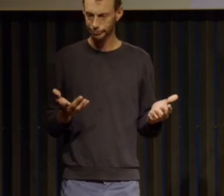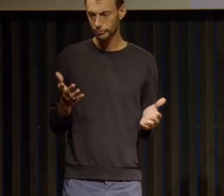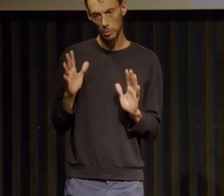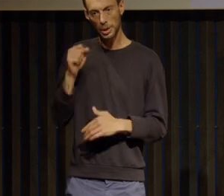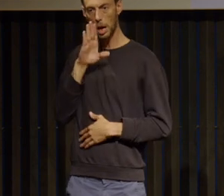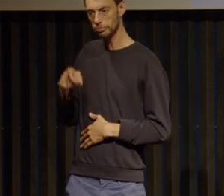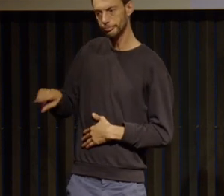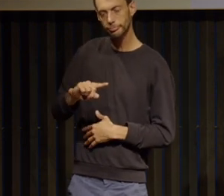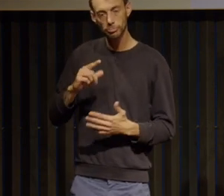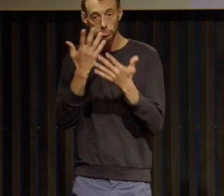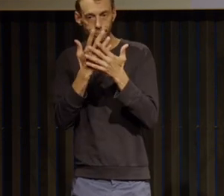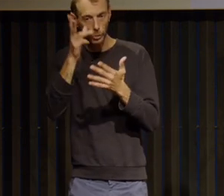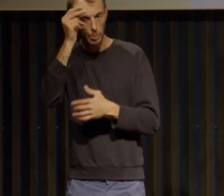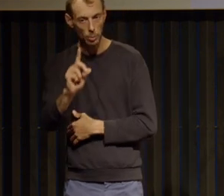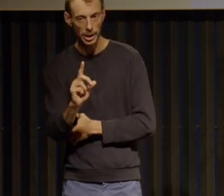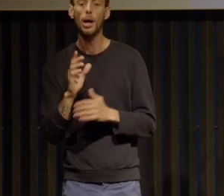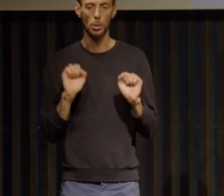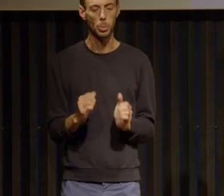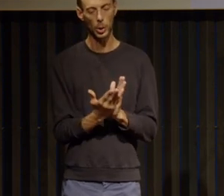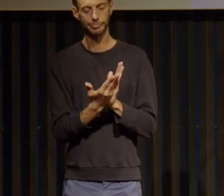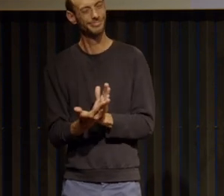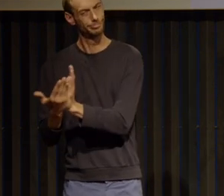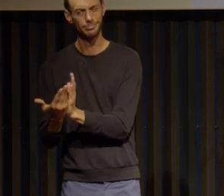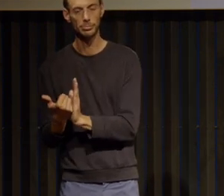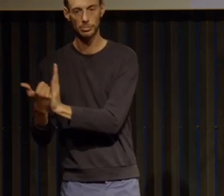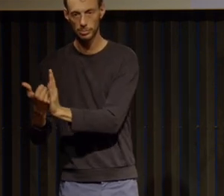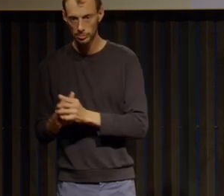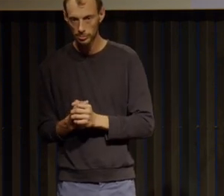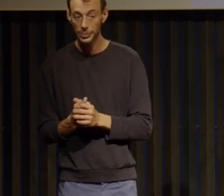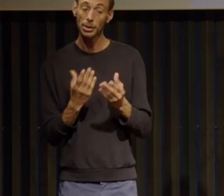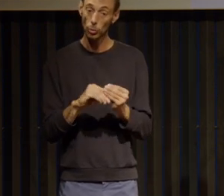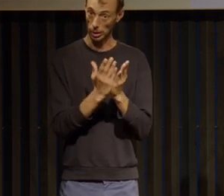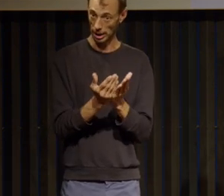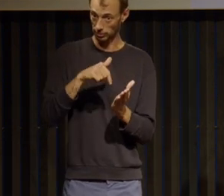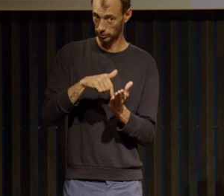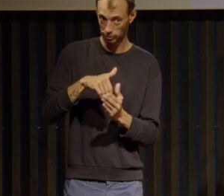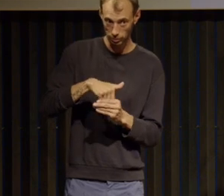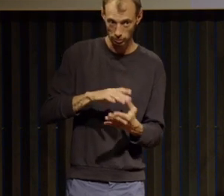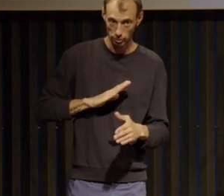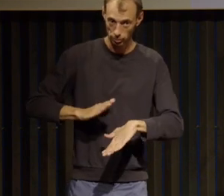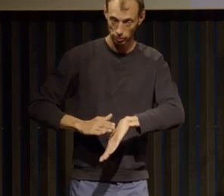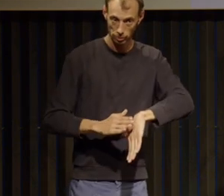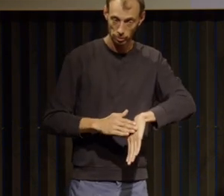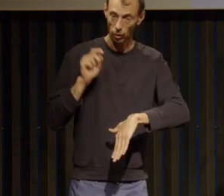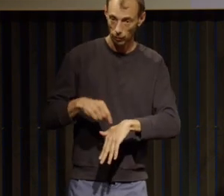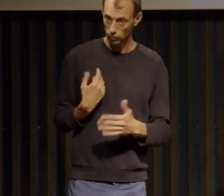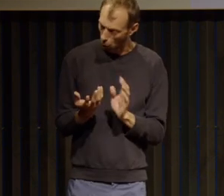et j'insiste aussi dans le livre sur le fait effectivement de s'entourer et je pense que le soutien des proches est vraiment